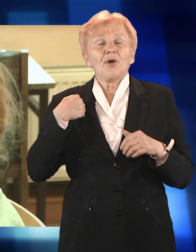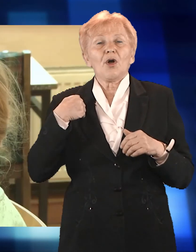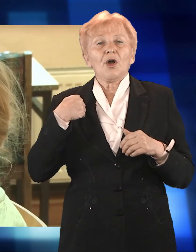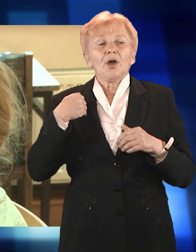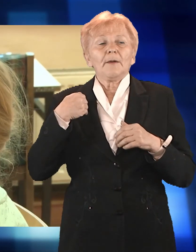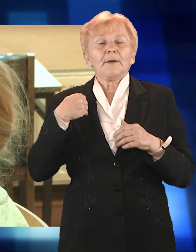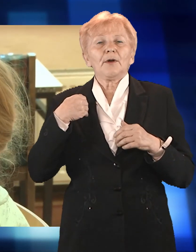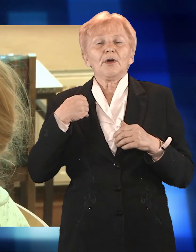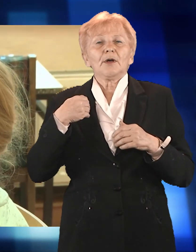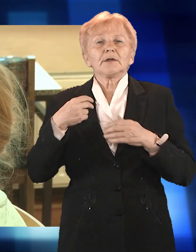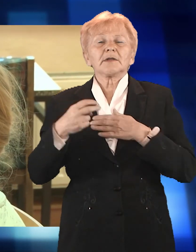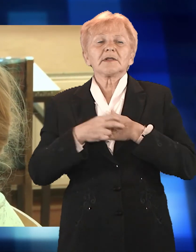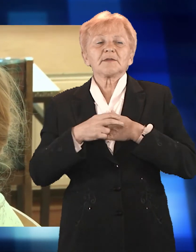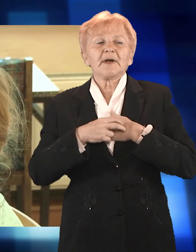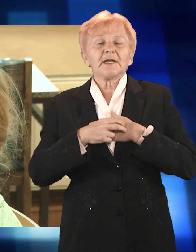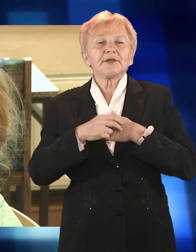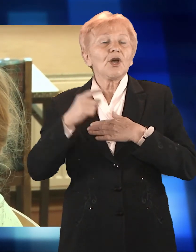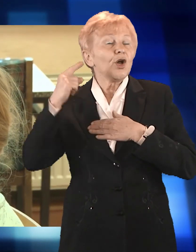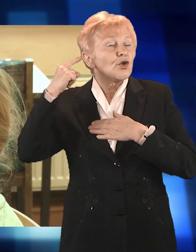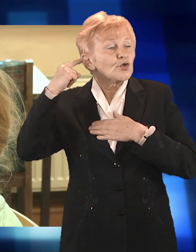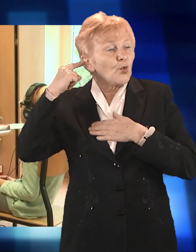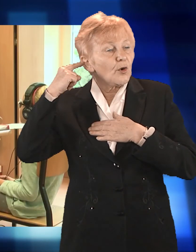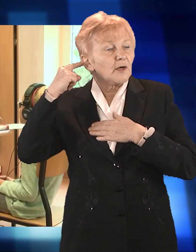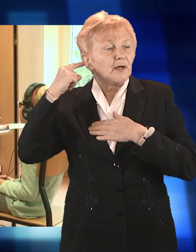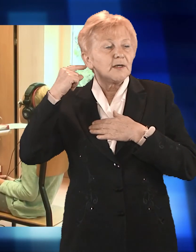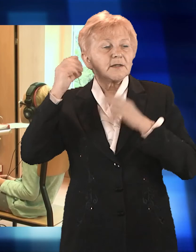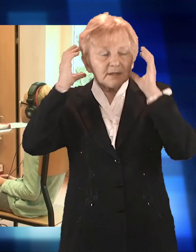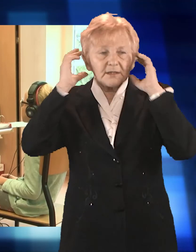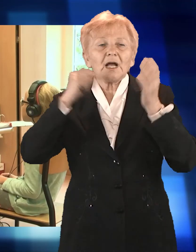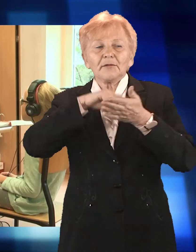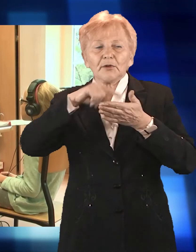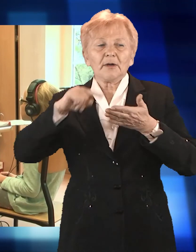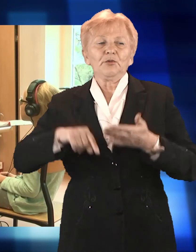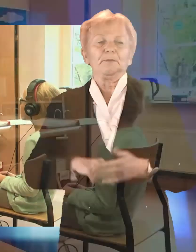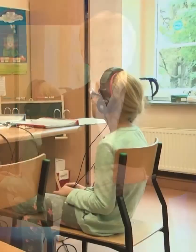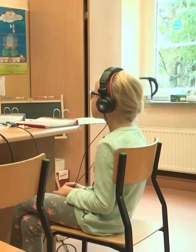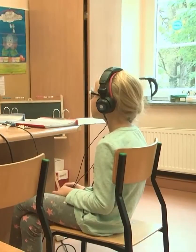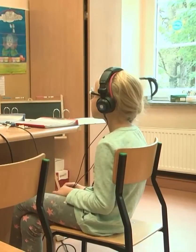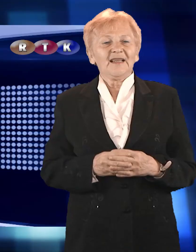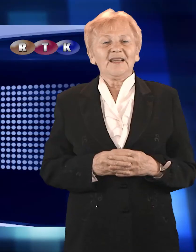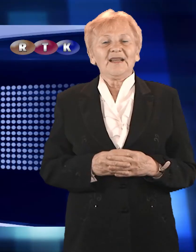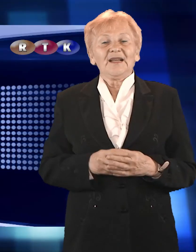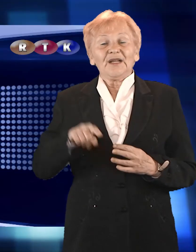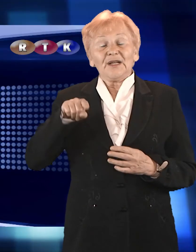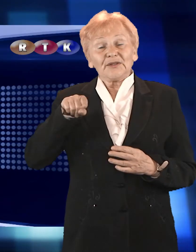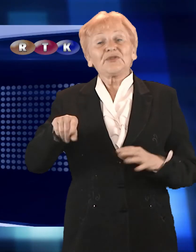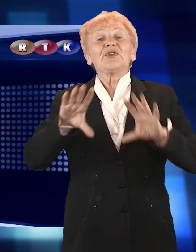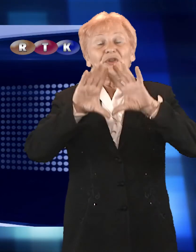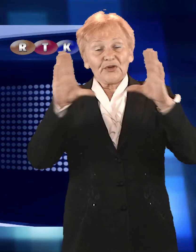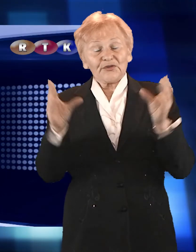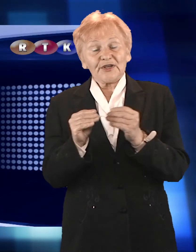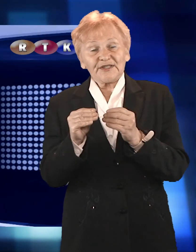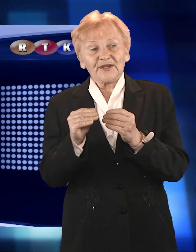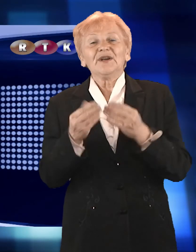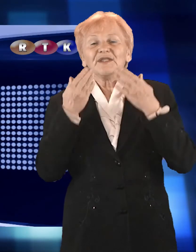Głuchych, zarówno uczniowie ośrodka jak i mieszkańcy naszego miasta mogli skorzystać z badania słuchu. W wiadomościach dla